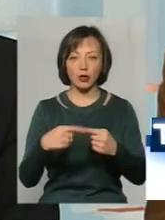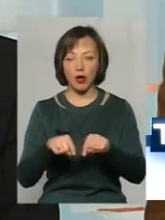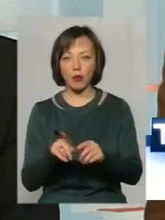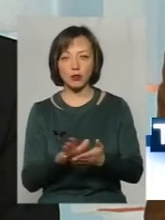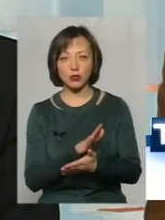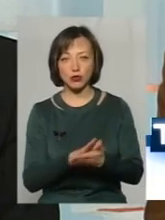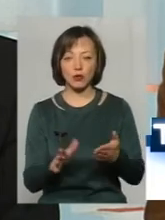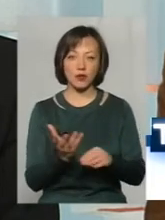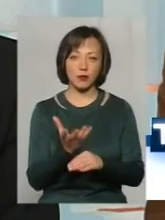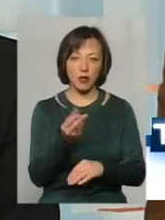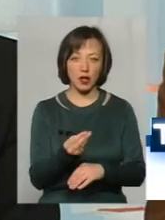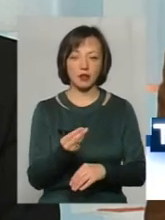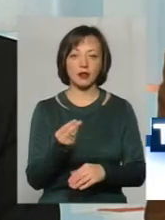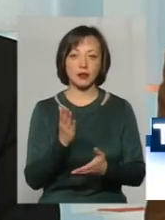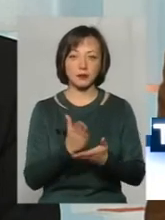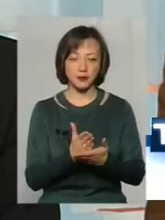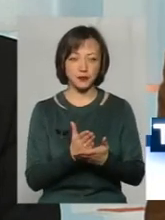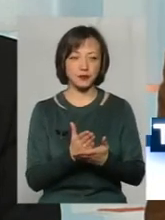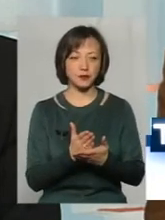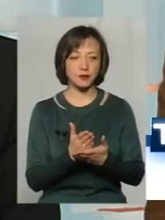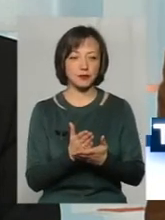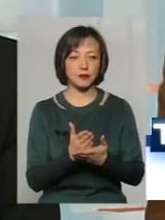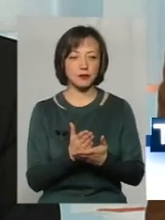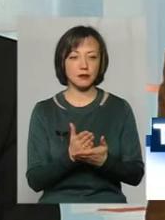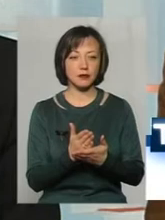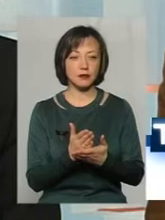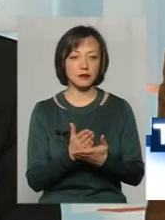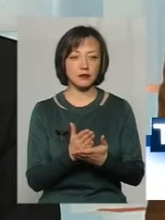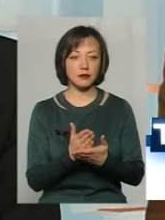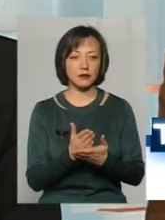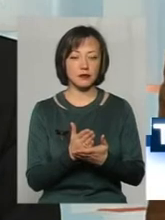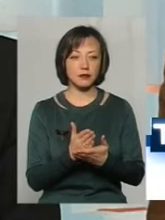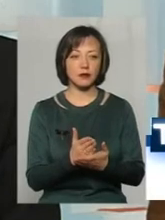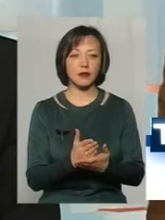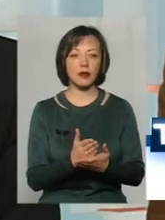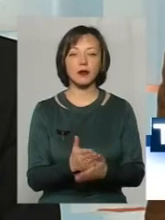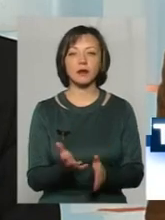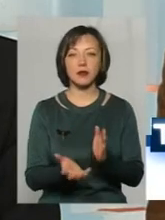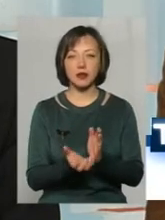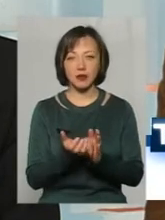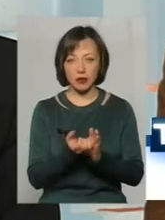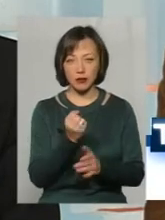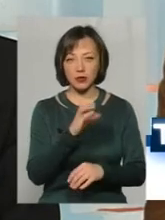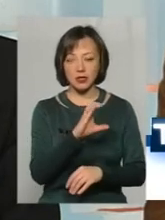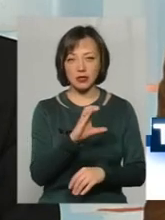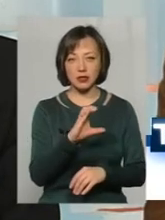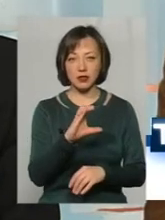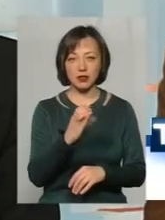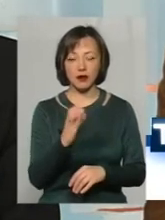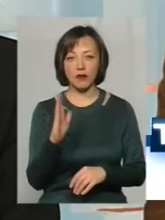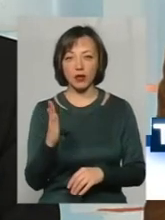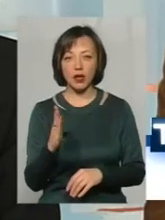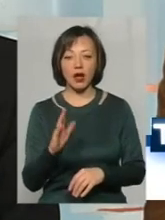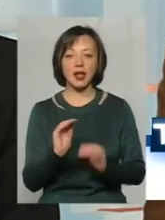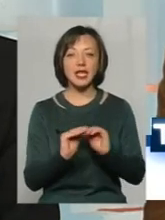в безкоштовних, що в платних секціях. І ті, так само підтримує Василя Володимировича, що ті вихованці, які